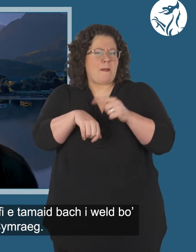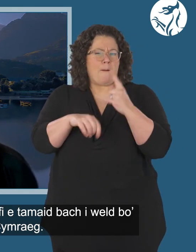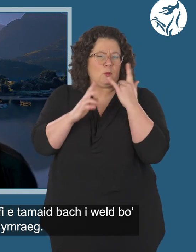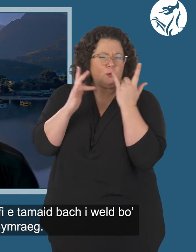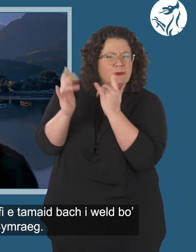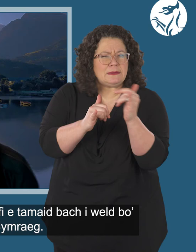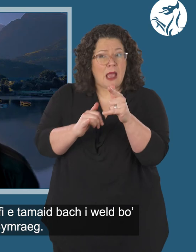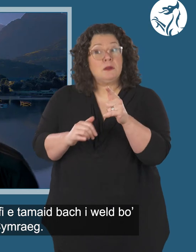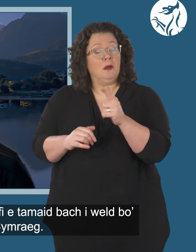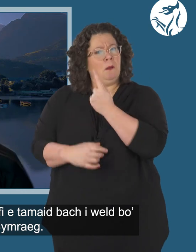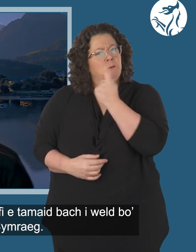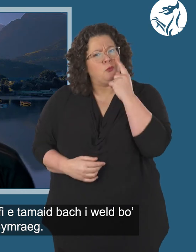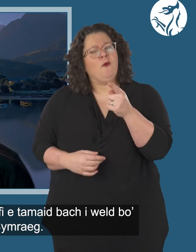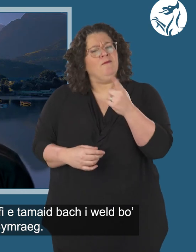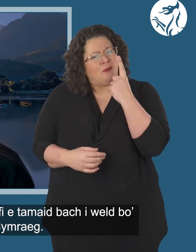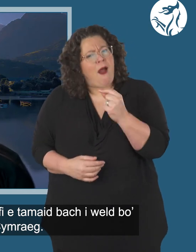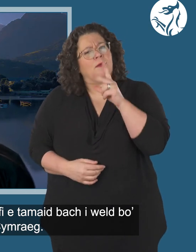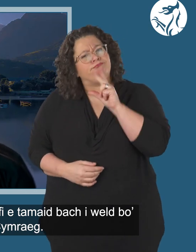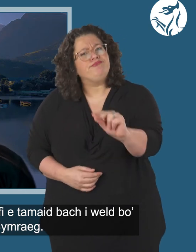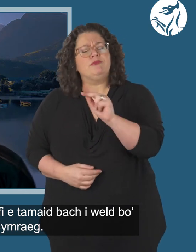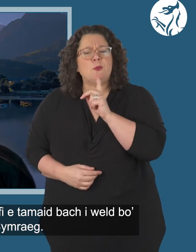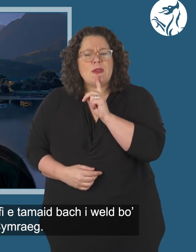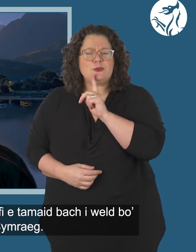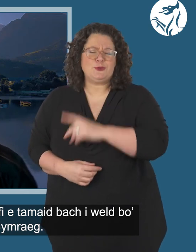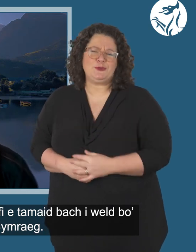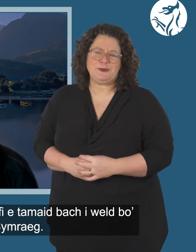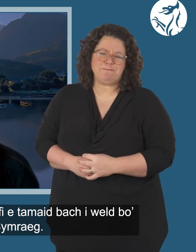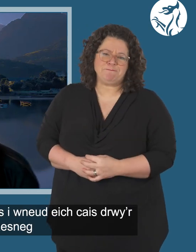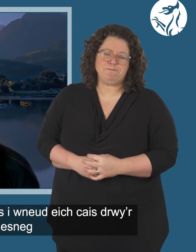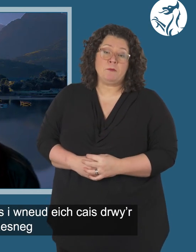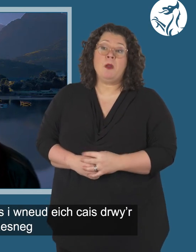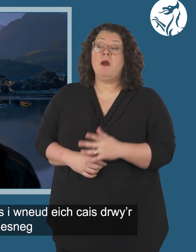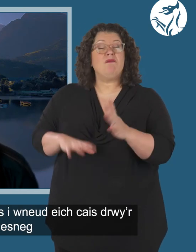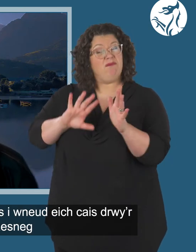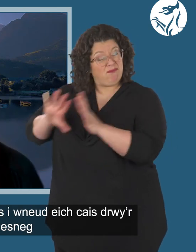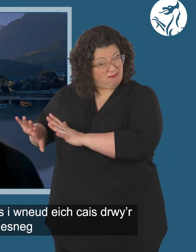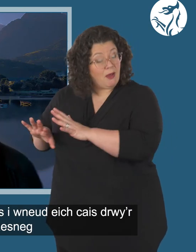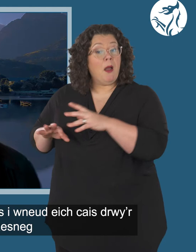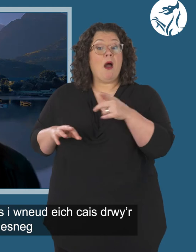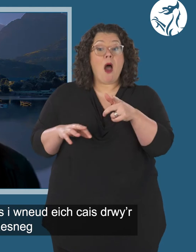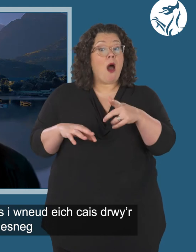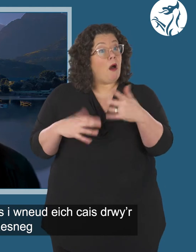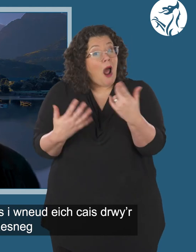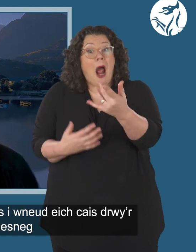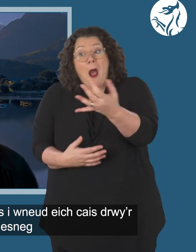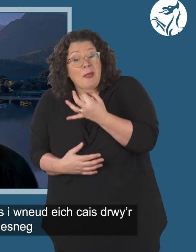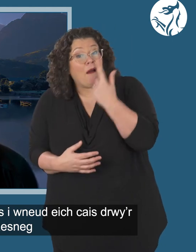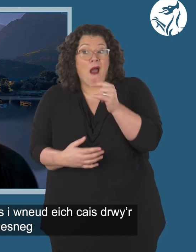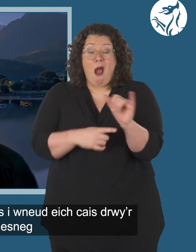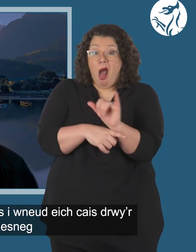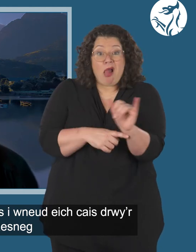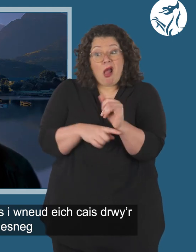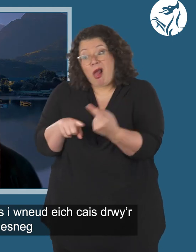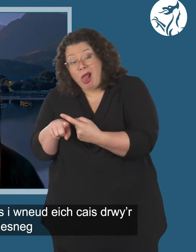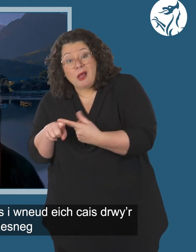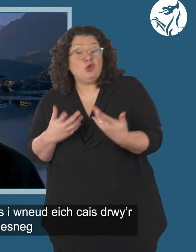swydd i hynny mae rhaid i ni profi at am ebach i weld bod chi'n gallu siarad Cymraeg. Ond heb lawr ni, allwch chi dewis i